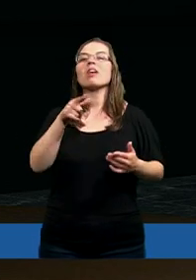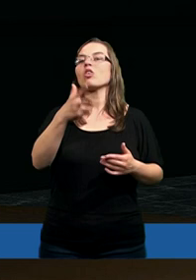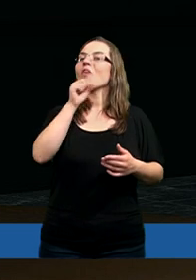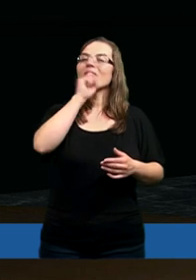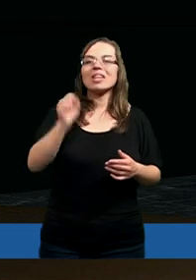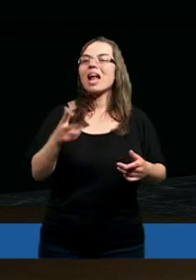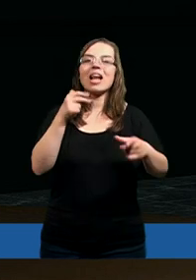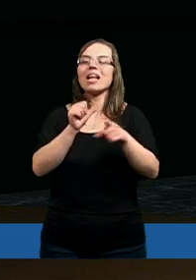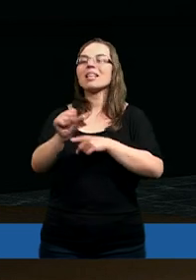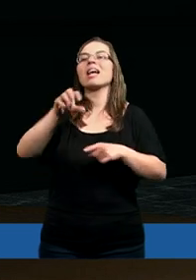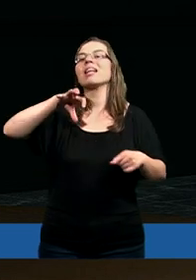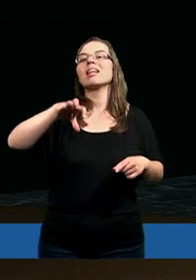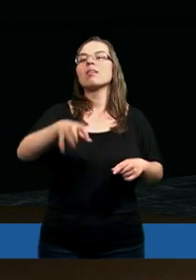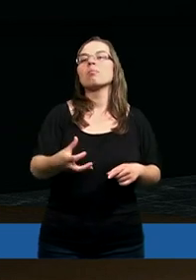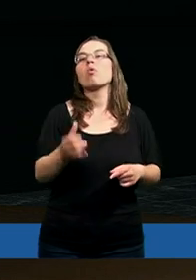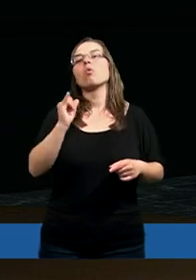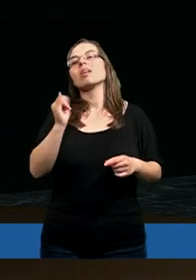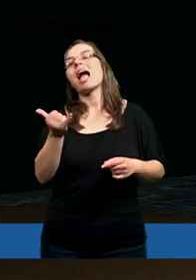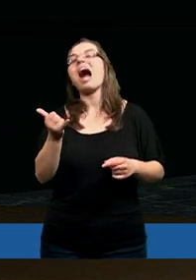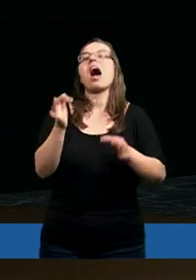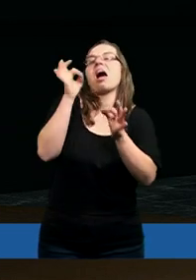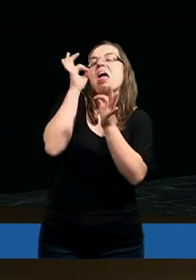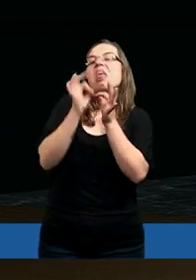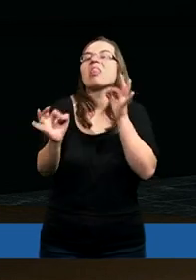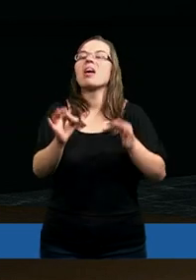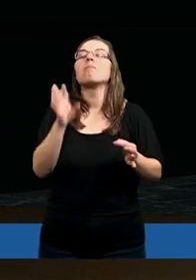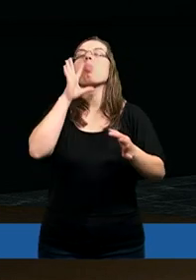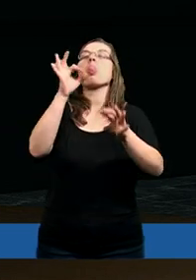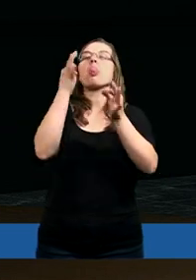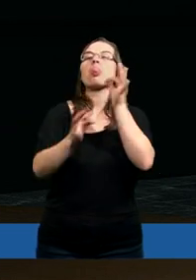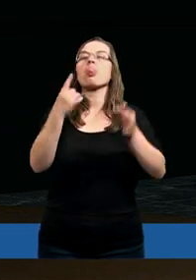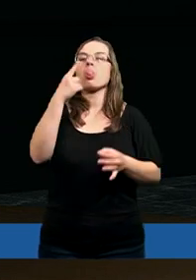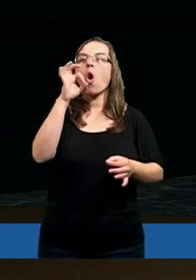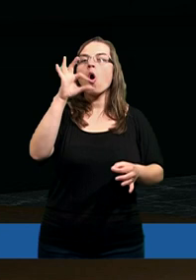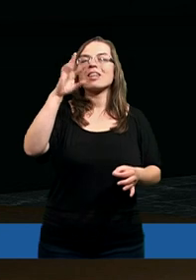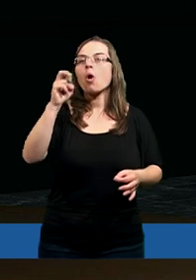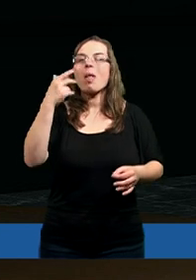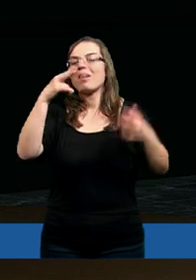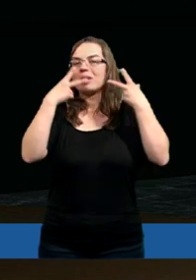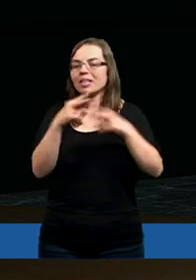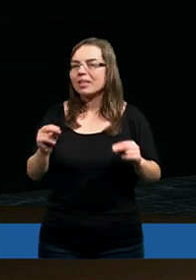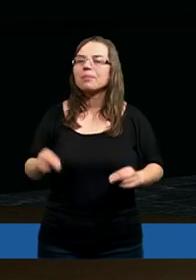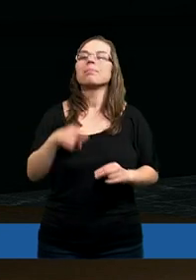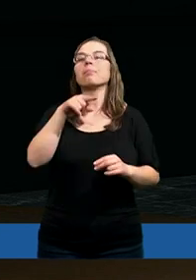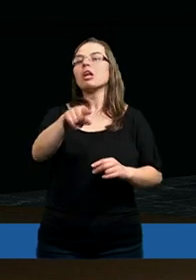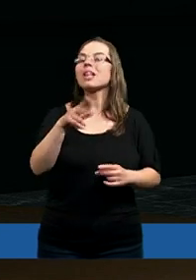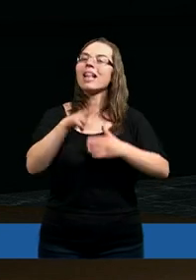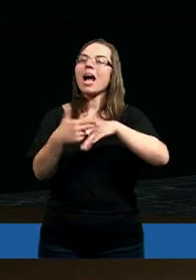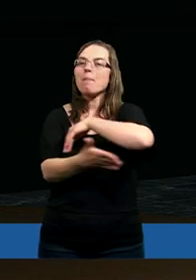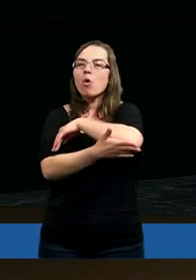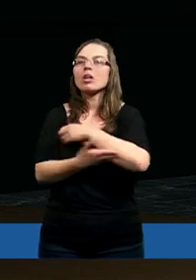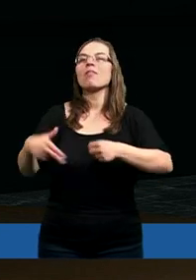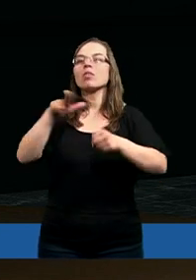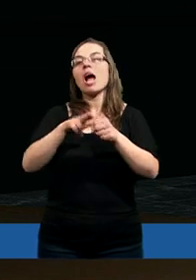wcale zbór jakiś idealny, doskonały, na podstawie